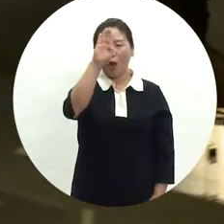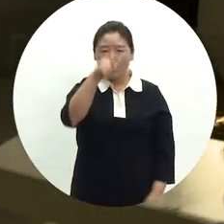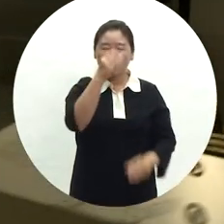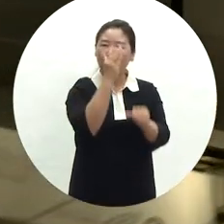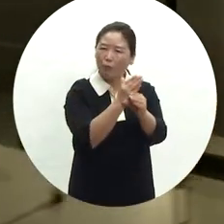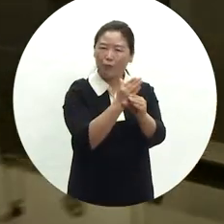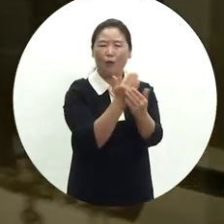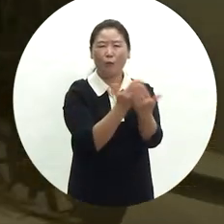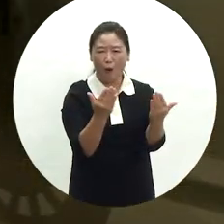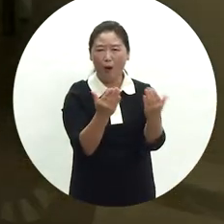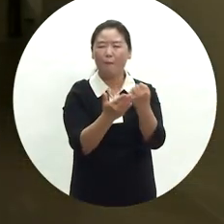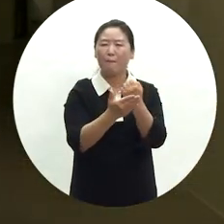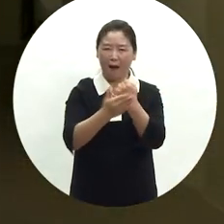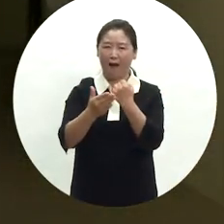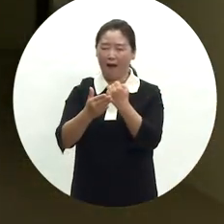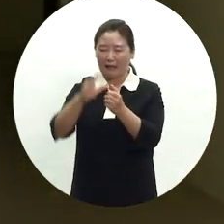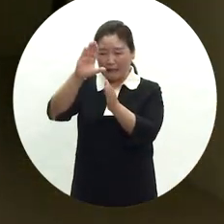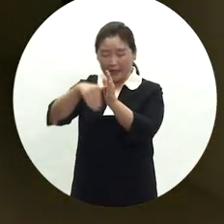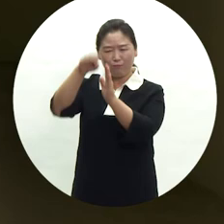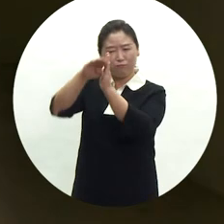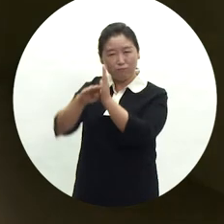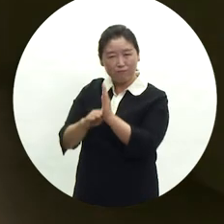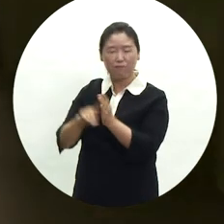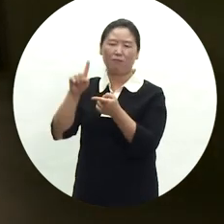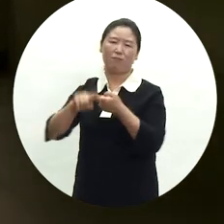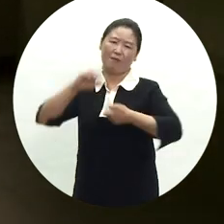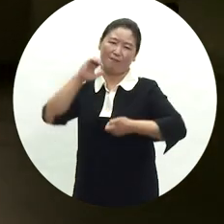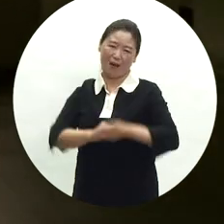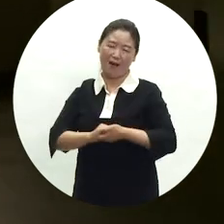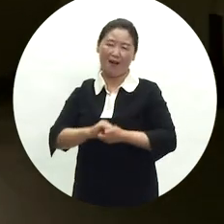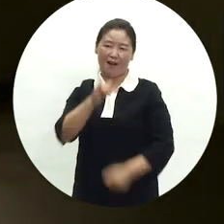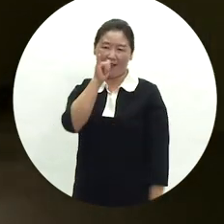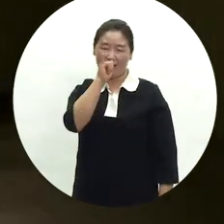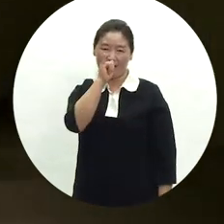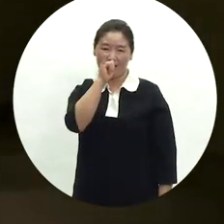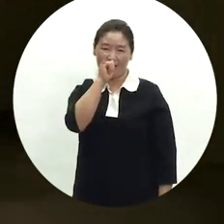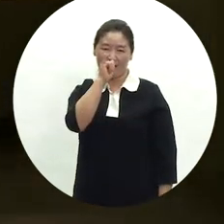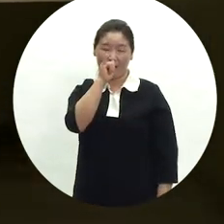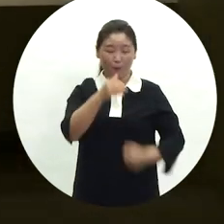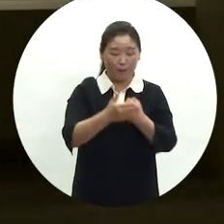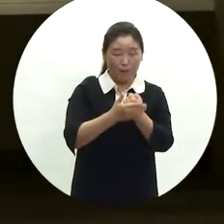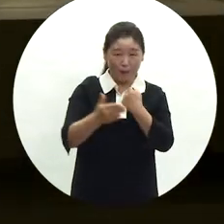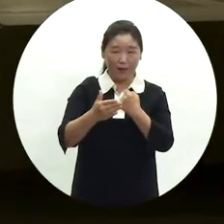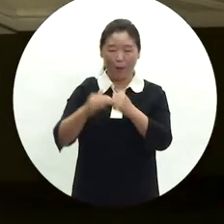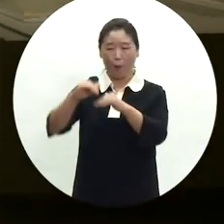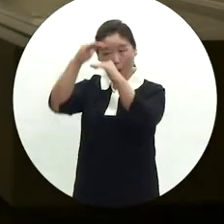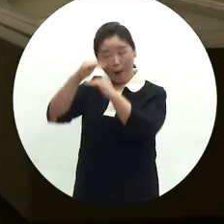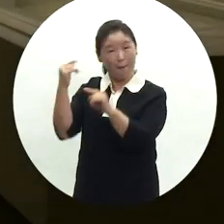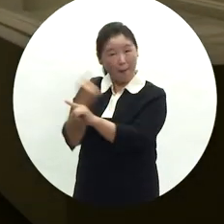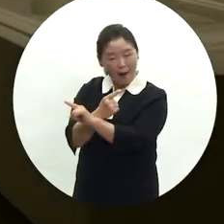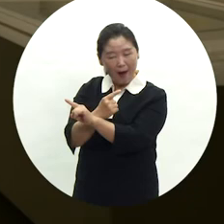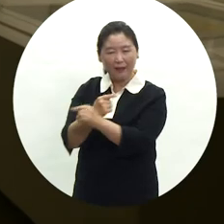전시되어 있어서 시대와 계층에 대한 한계가 있어 왔습니다. 그래서 이번 개편에서는